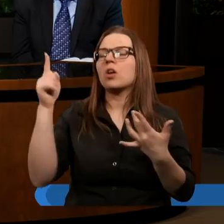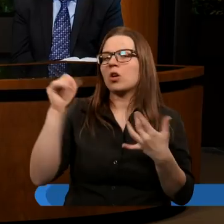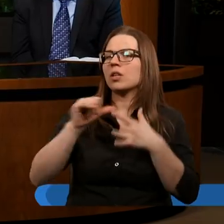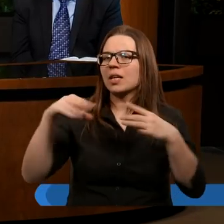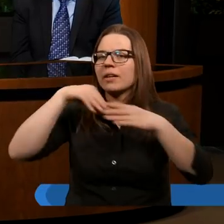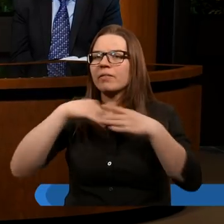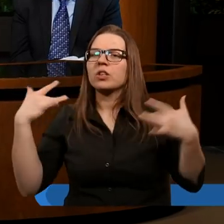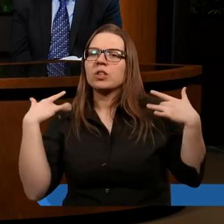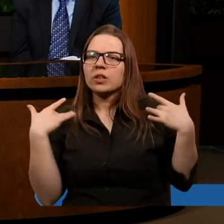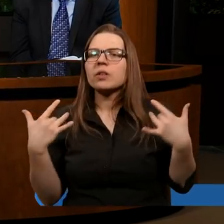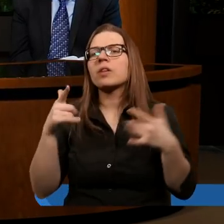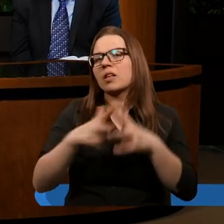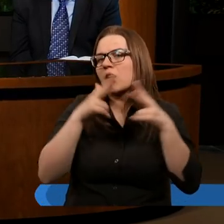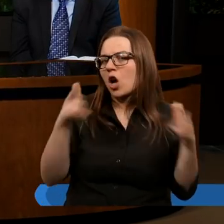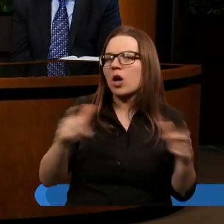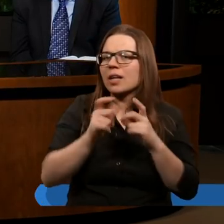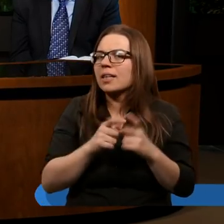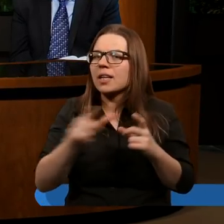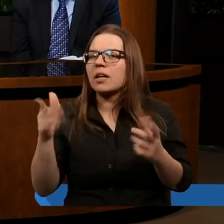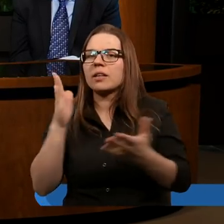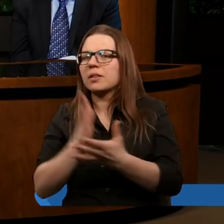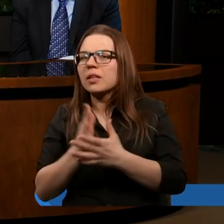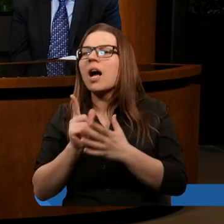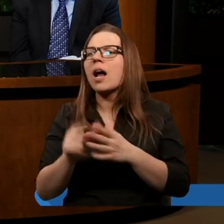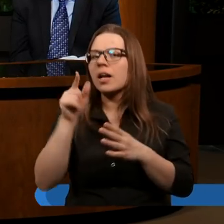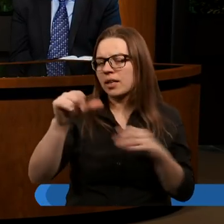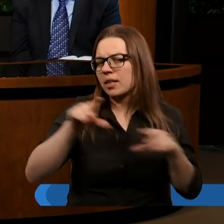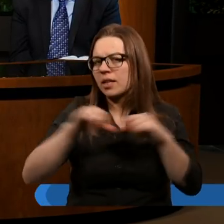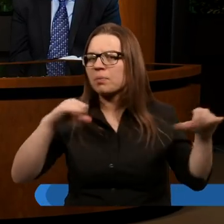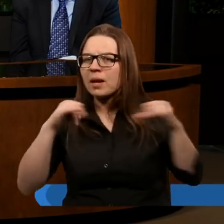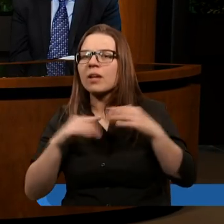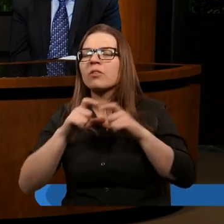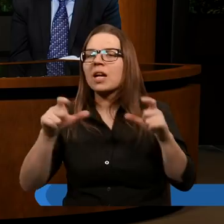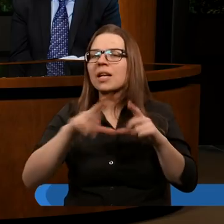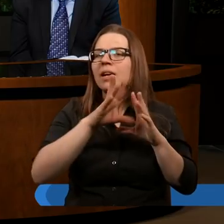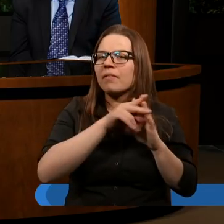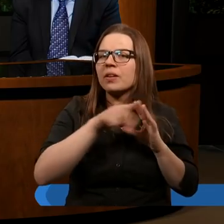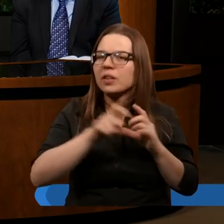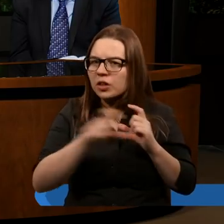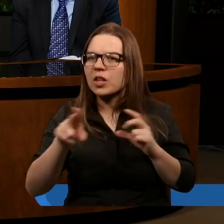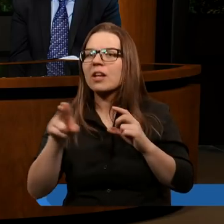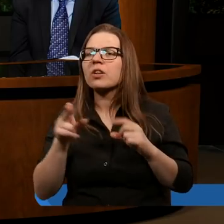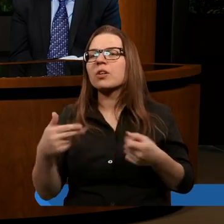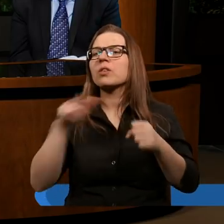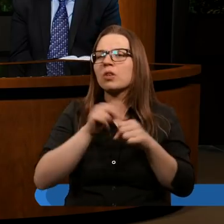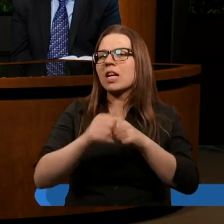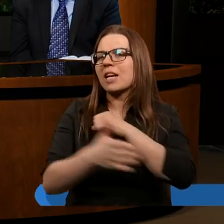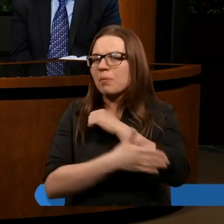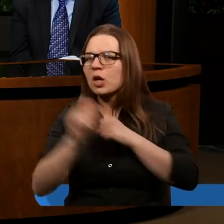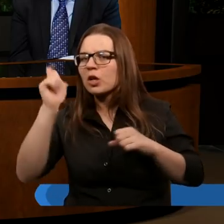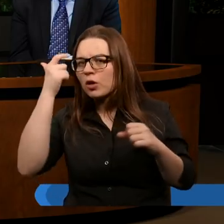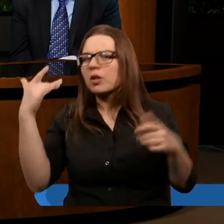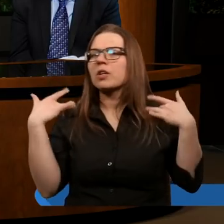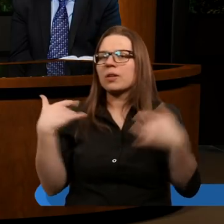panuje nie tylko nad całym tym okresem czasu, ale On chce panować nad czasem mojego życia. I uważam, że to jest podstawą w ogóle